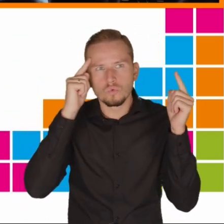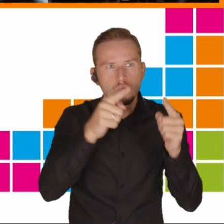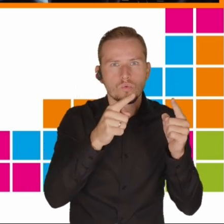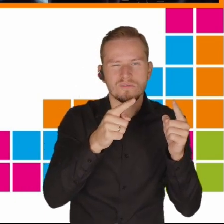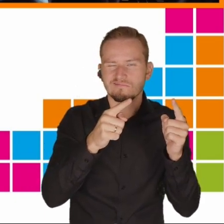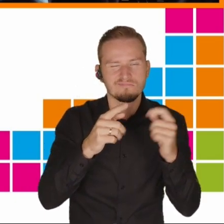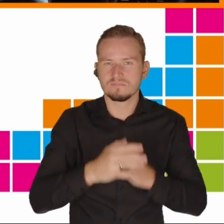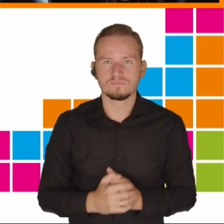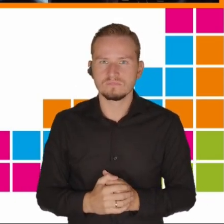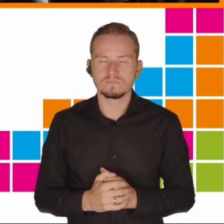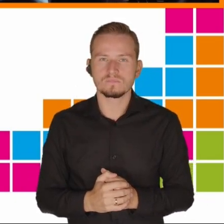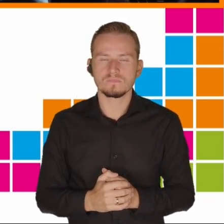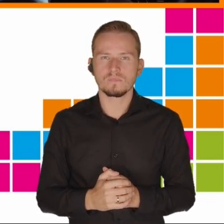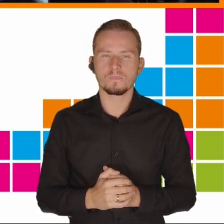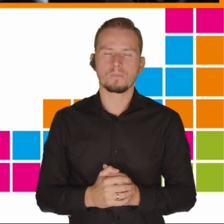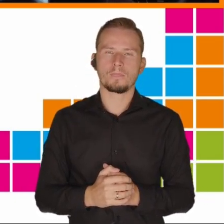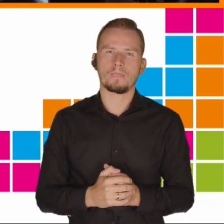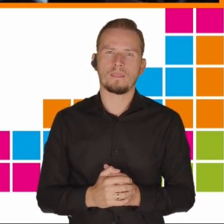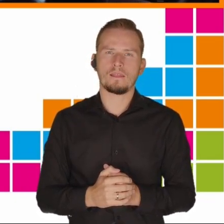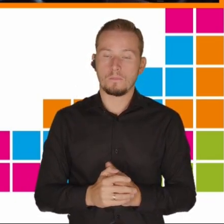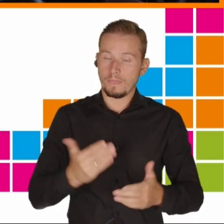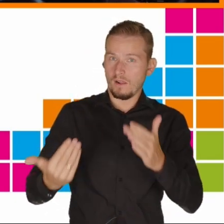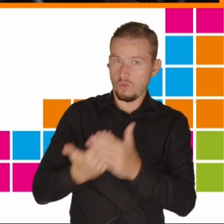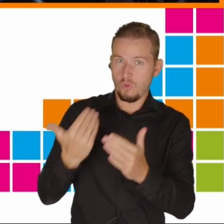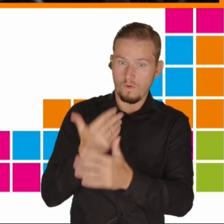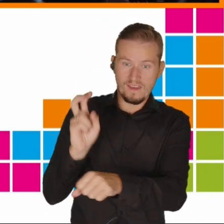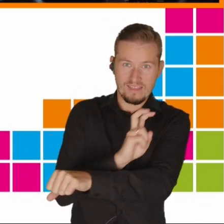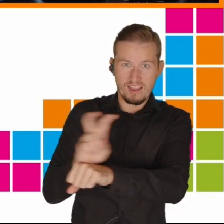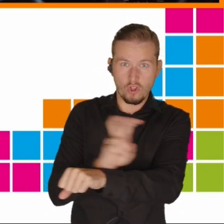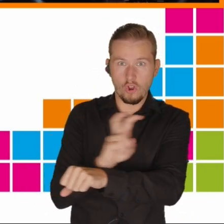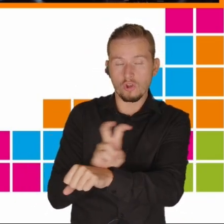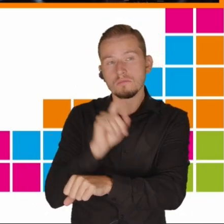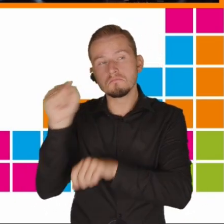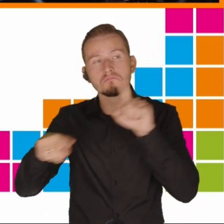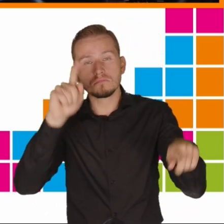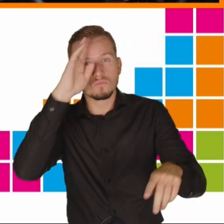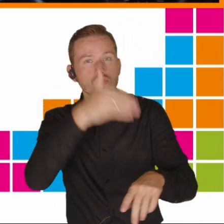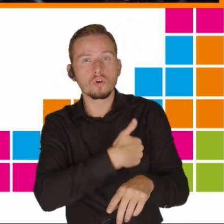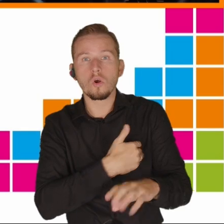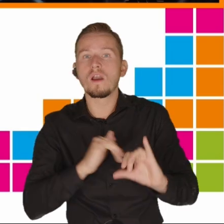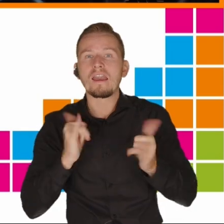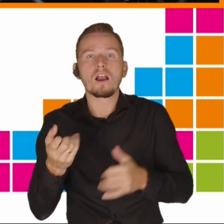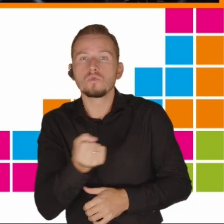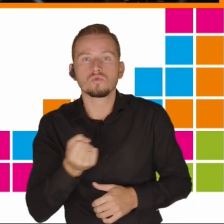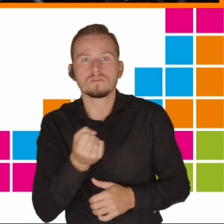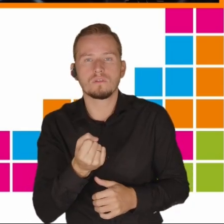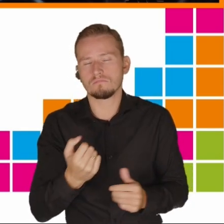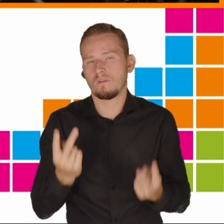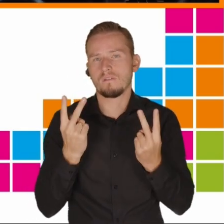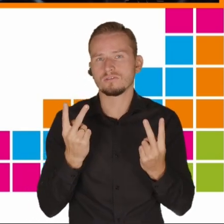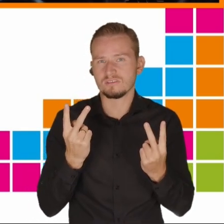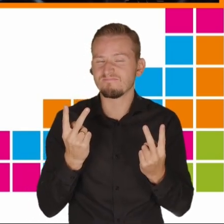Sposób korzystania z nowych technologii w szkole również ma znaczenie i ma